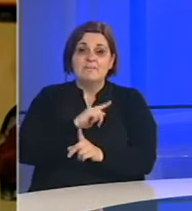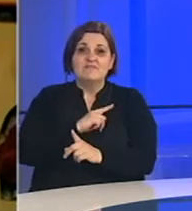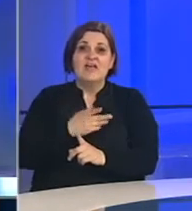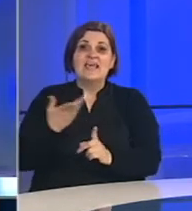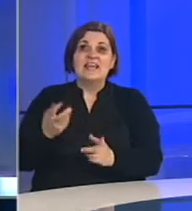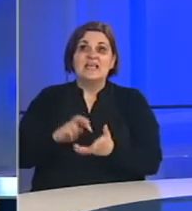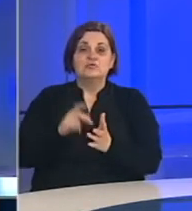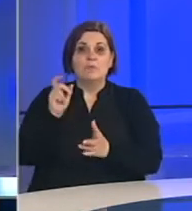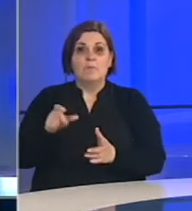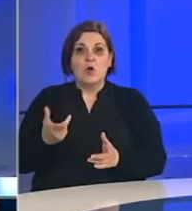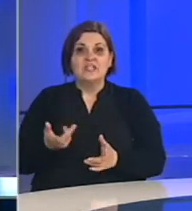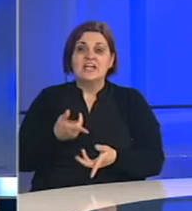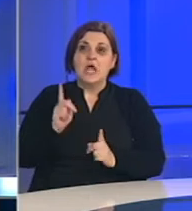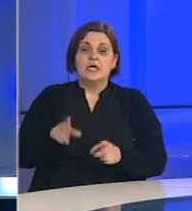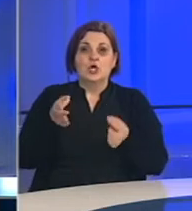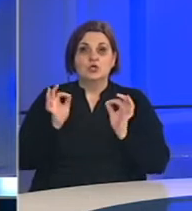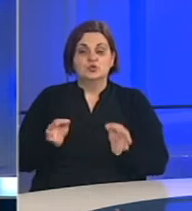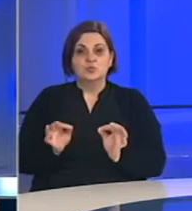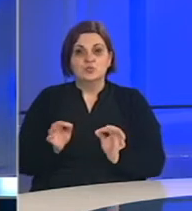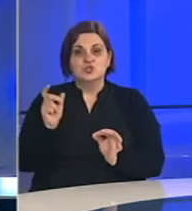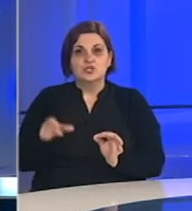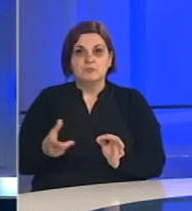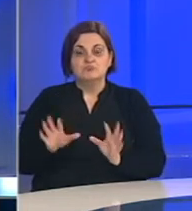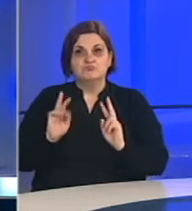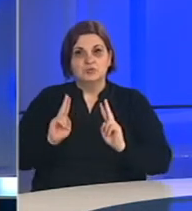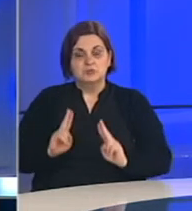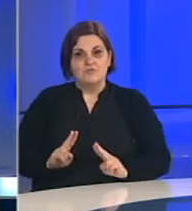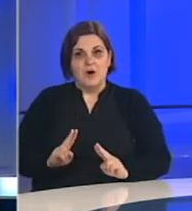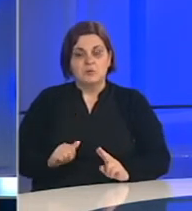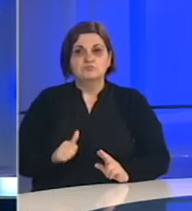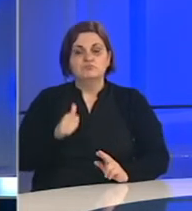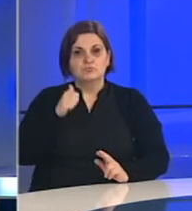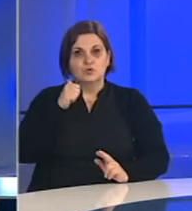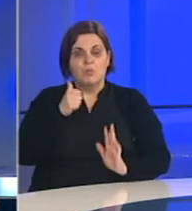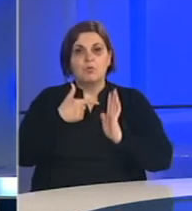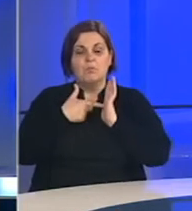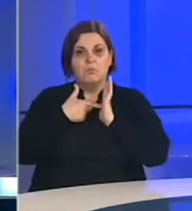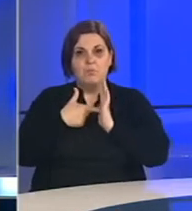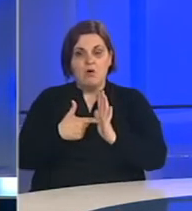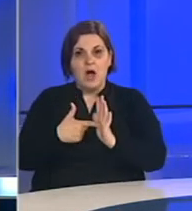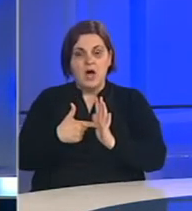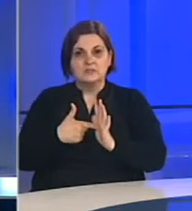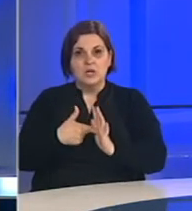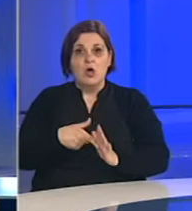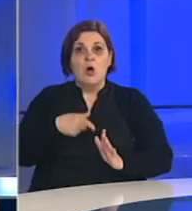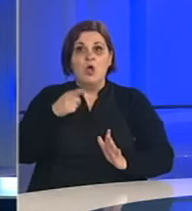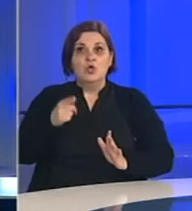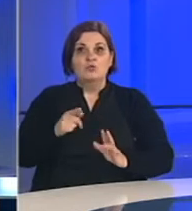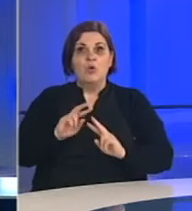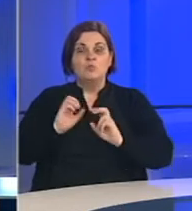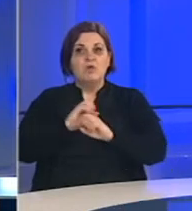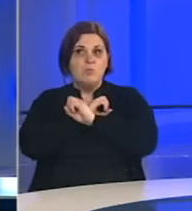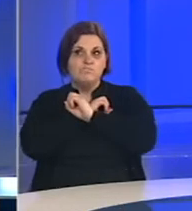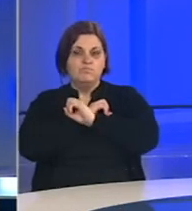neki političari, neki eksperti zaista dobro pokazali i to je odjeknulo i u